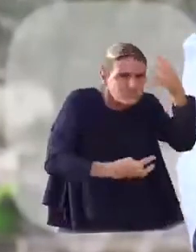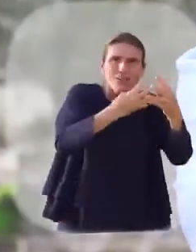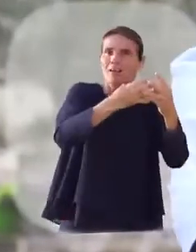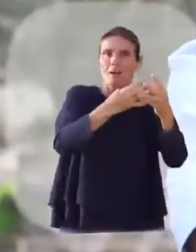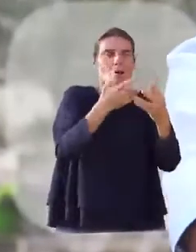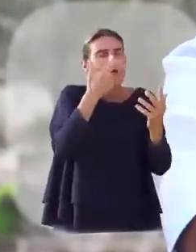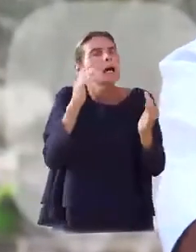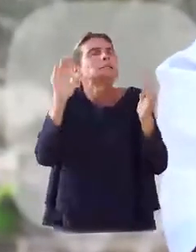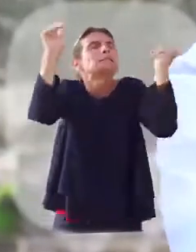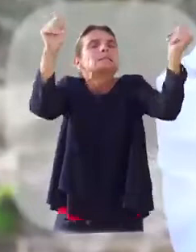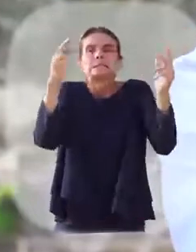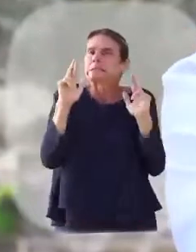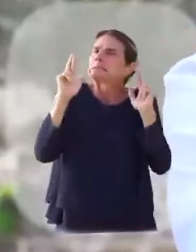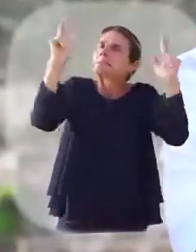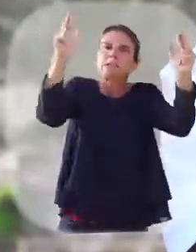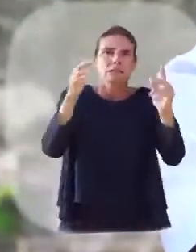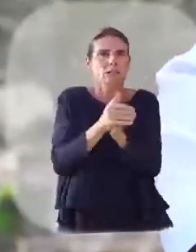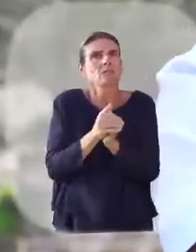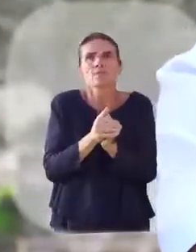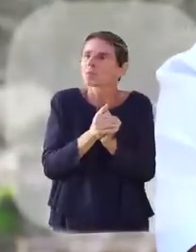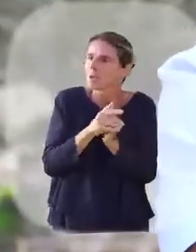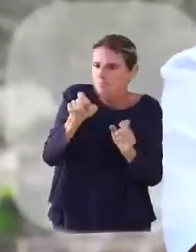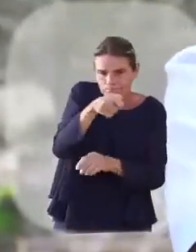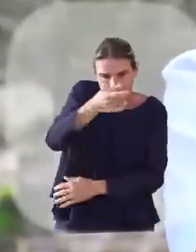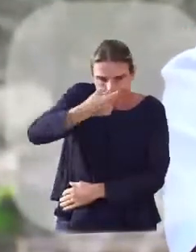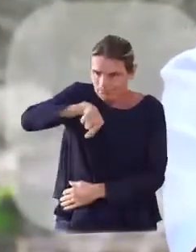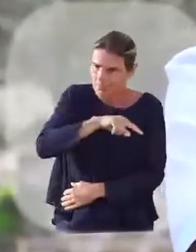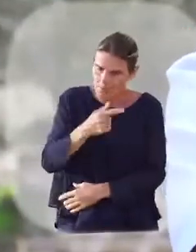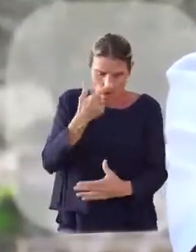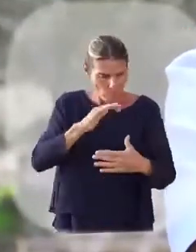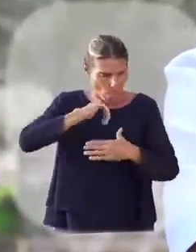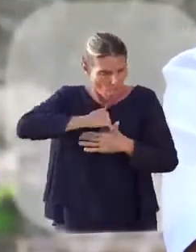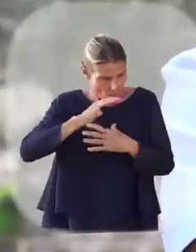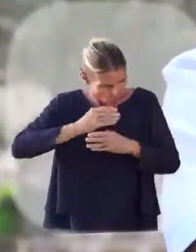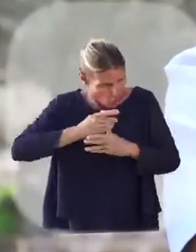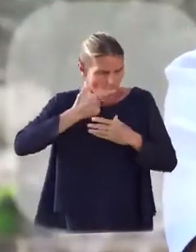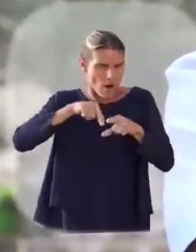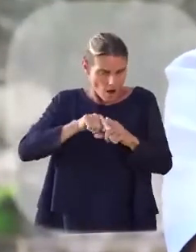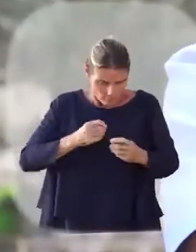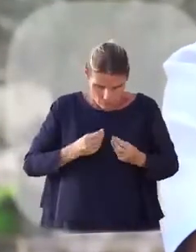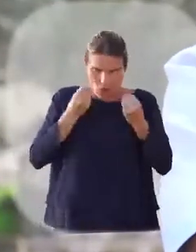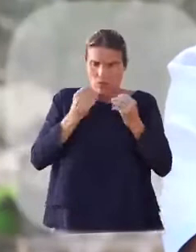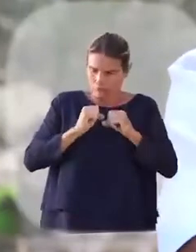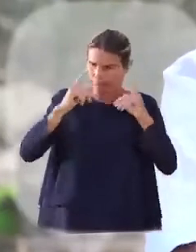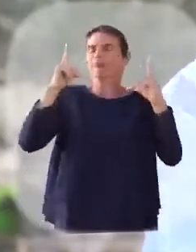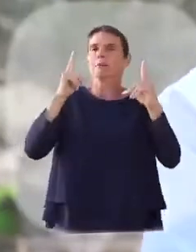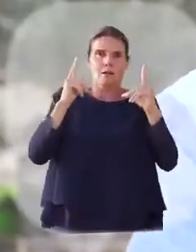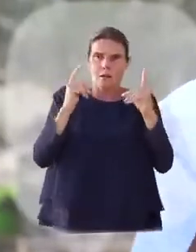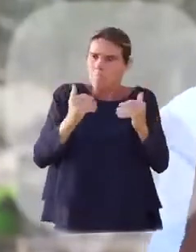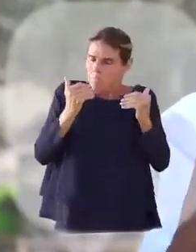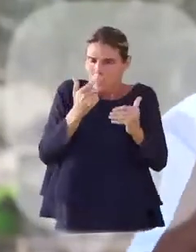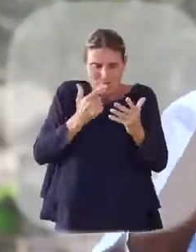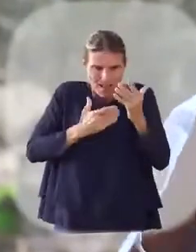travail, je formule le vœu que nous puissions dans cette présence bienveillante qui sommeille en nous et nous révèle à nous